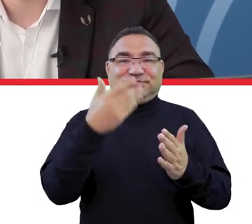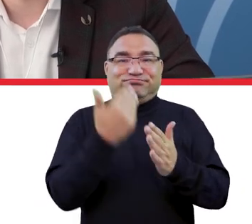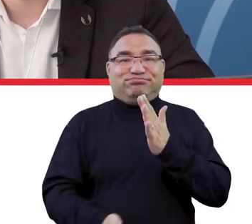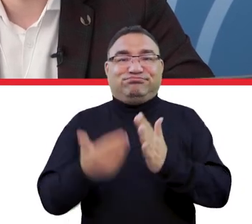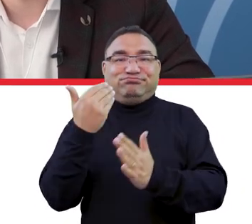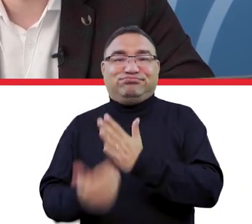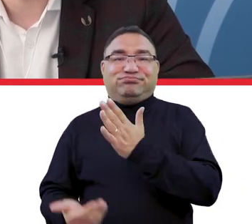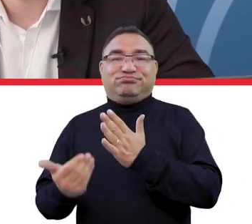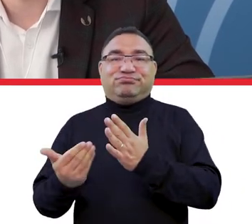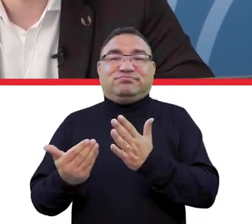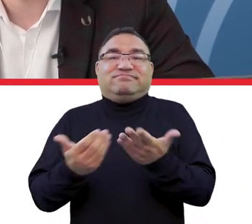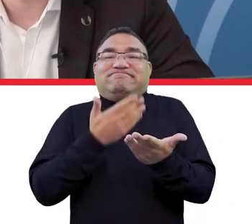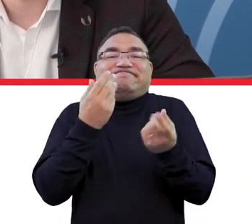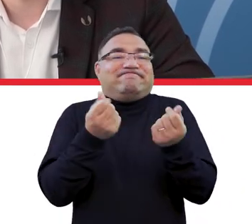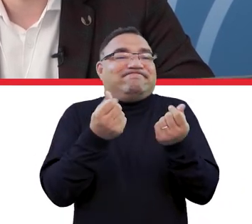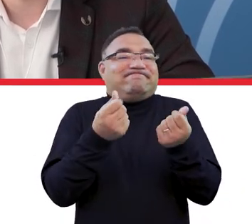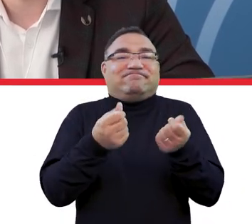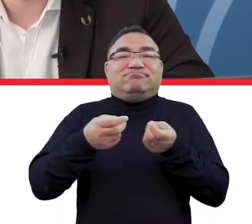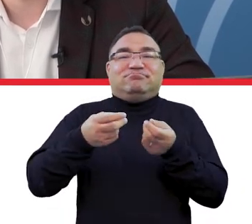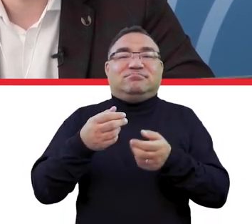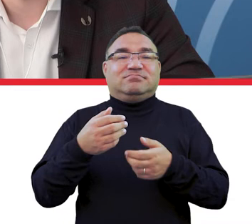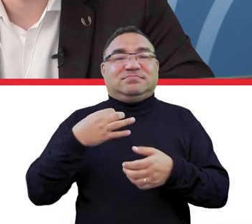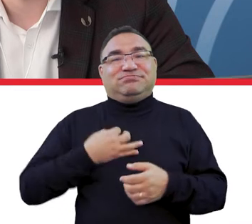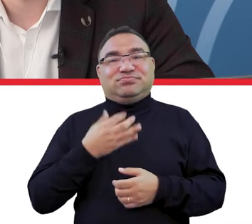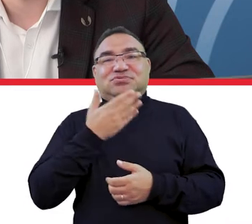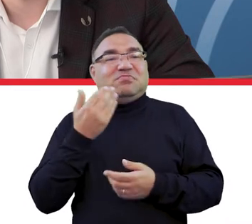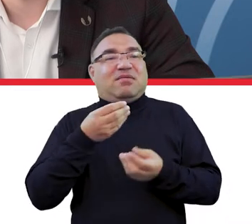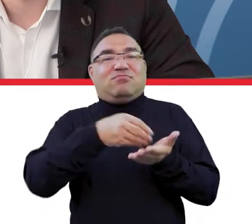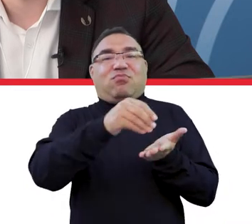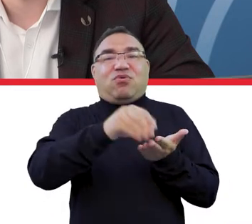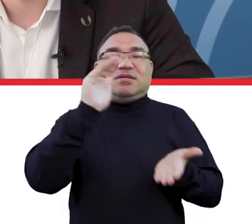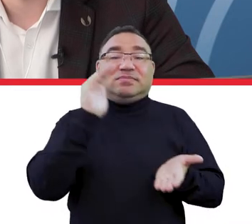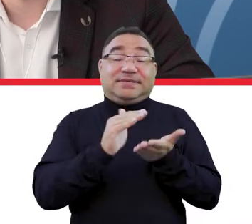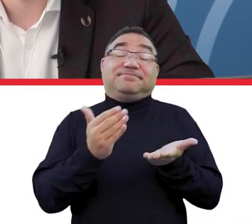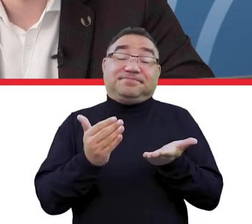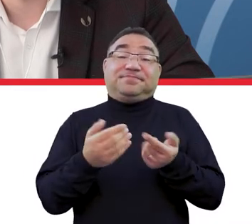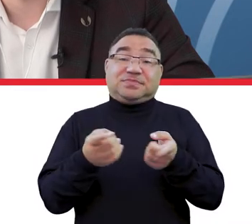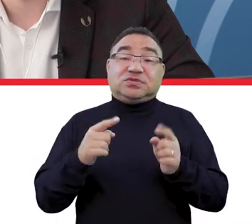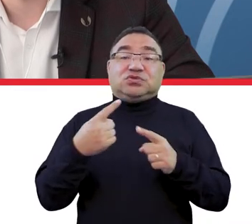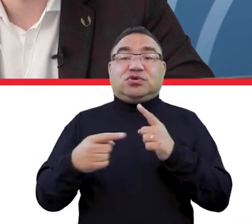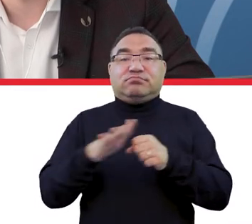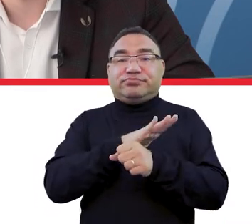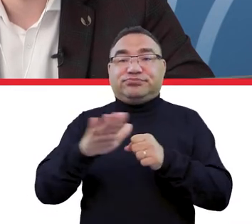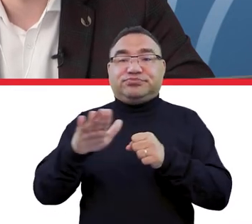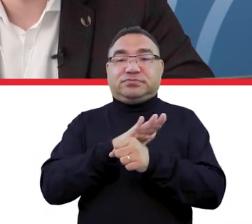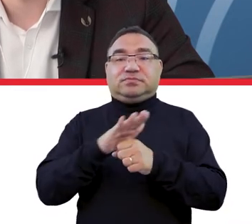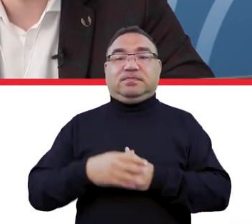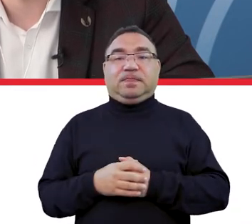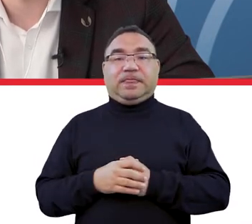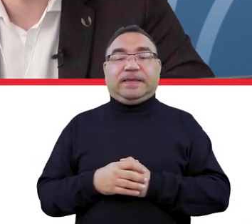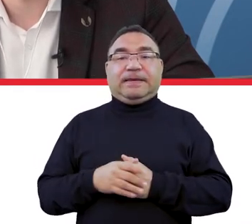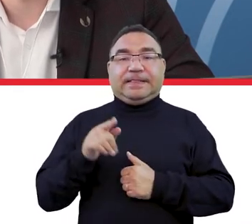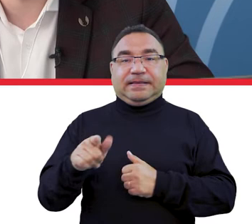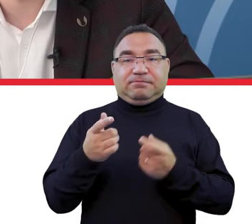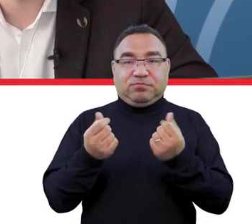poprzez zmniejszone wpływy z akademików mogą sobie w jakiejś tam mierze rekompensować i te